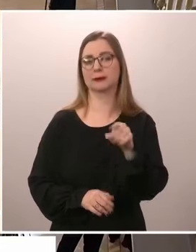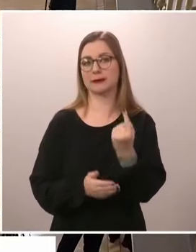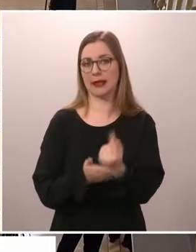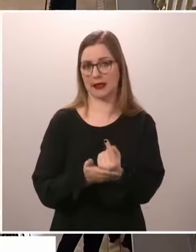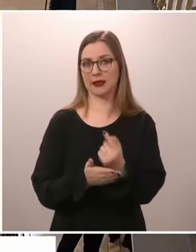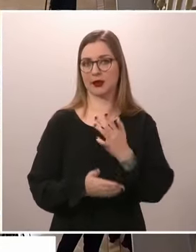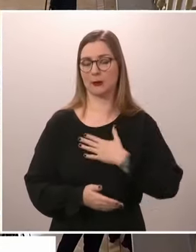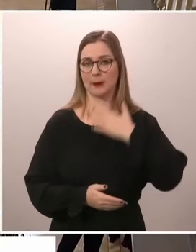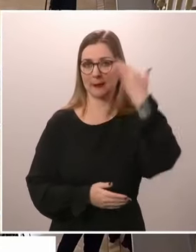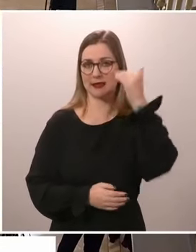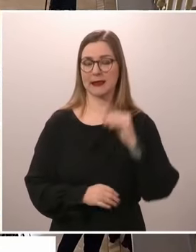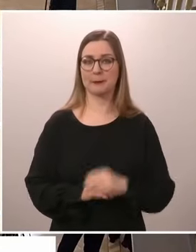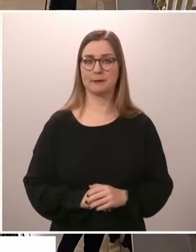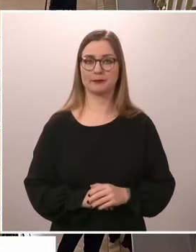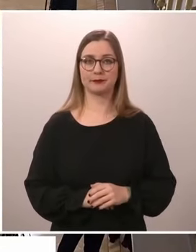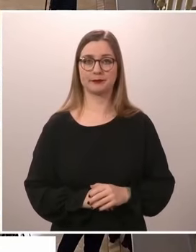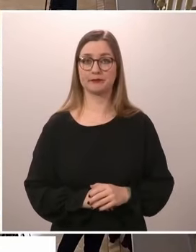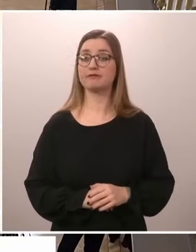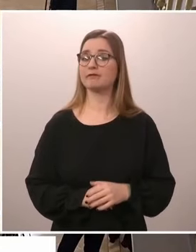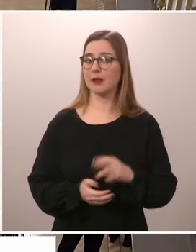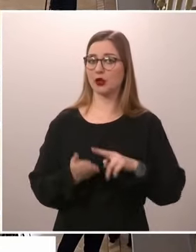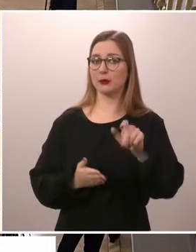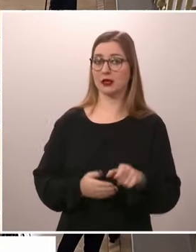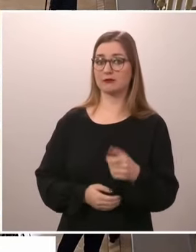Jatketaan siitä oikeasta raunasta.